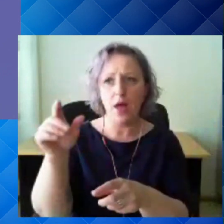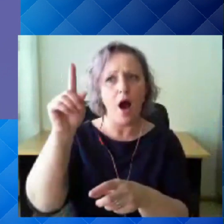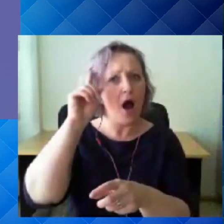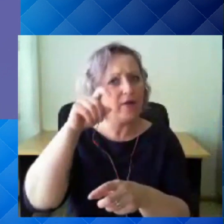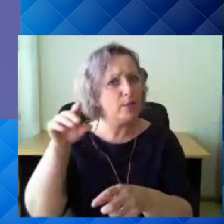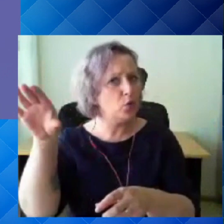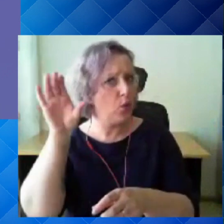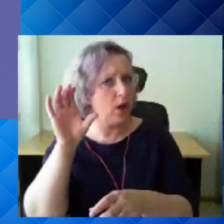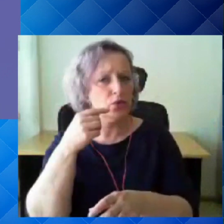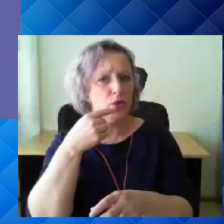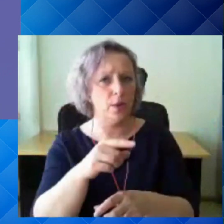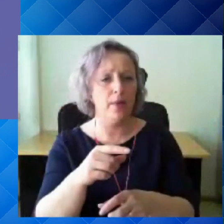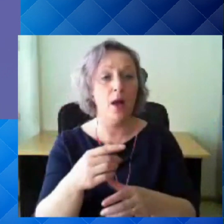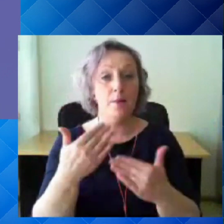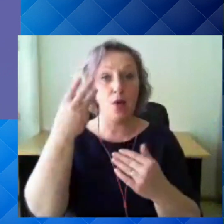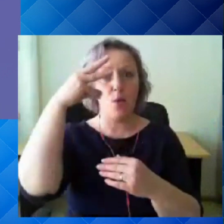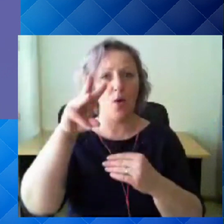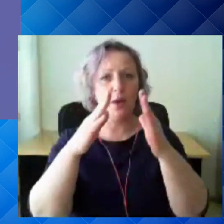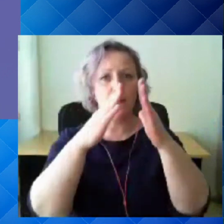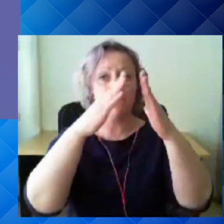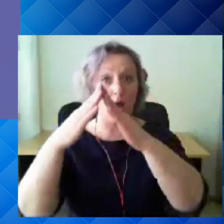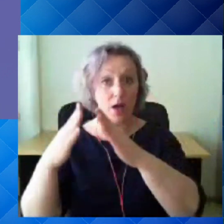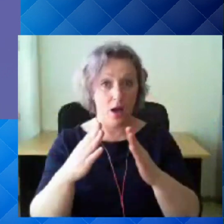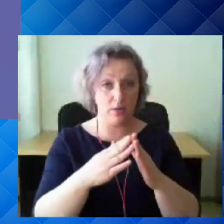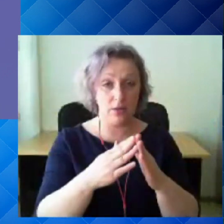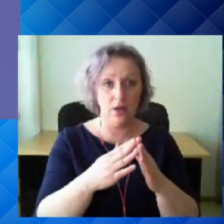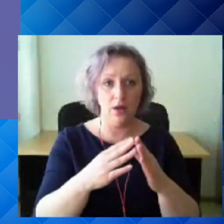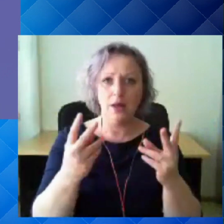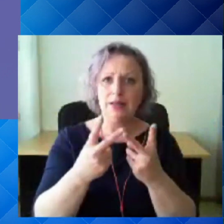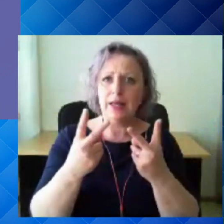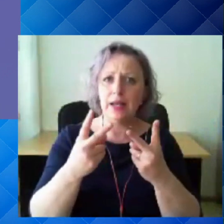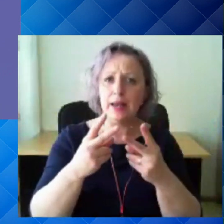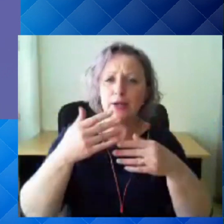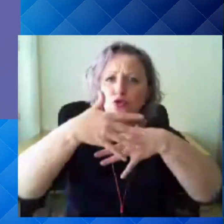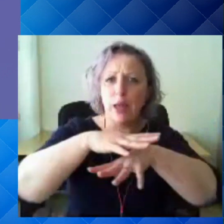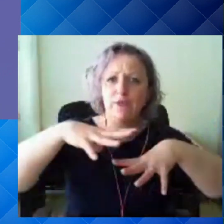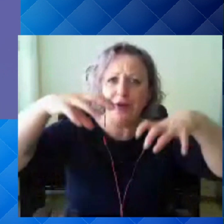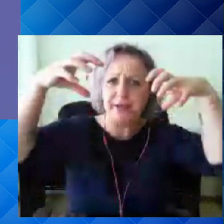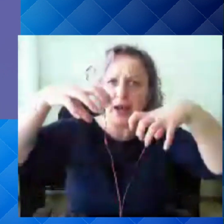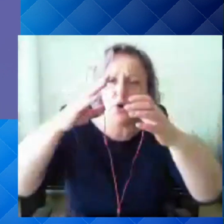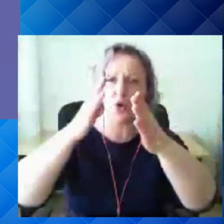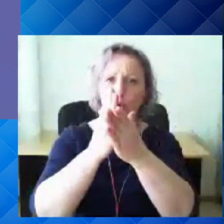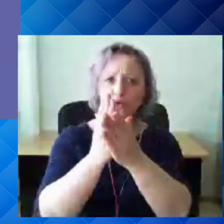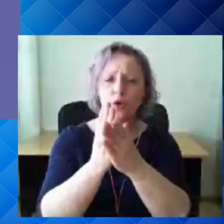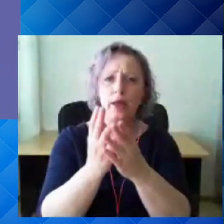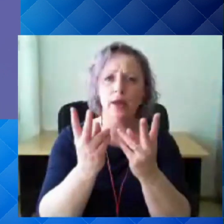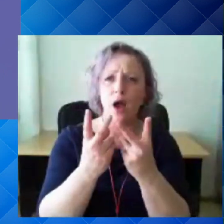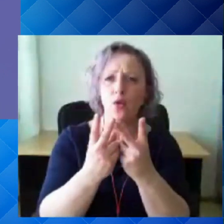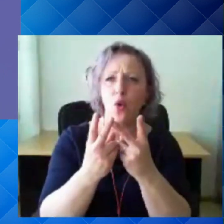kaasaegse tooned on meil tegelikult sellist ventilatsioonisüsteemidega, mis soodustavad seda